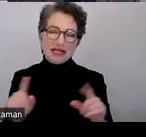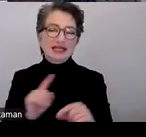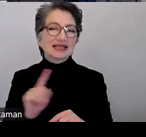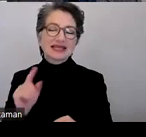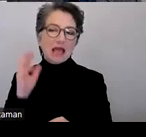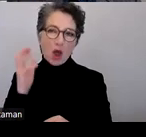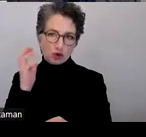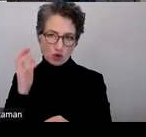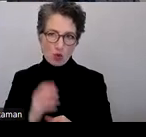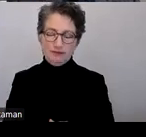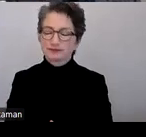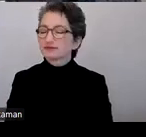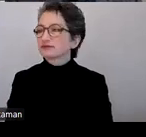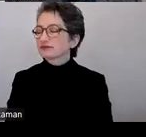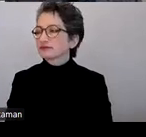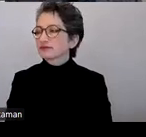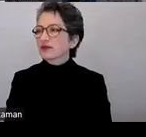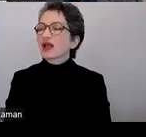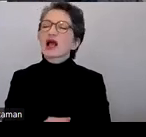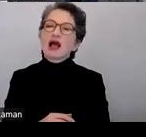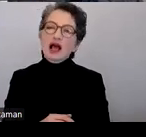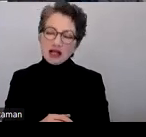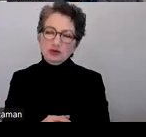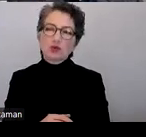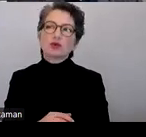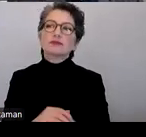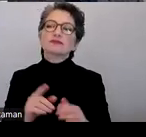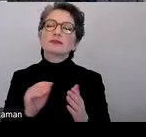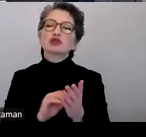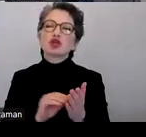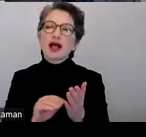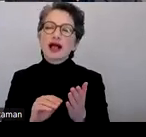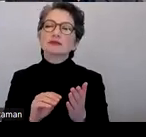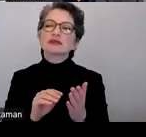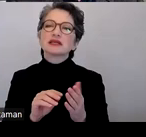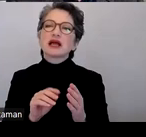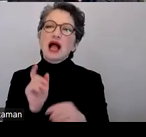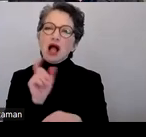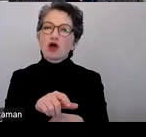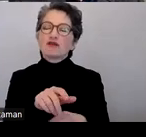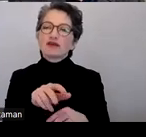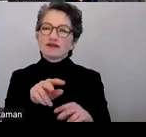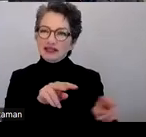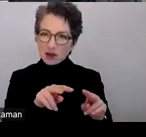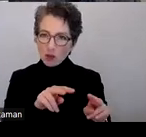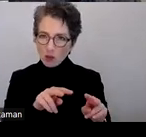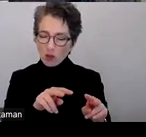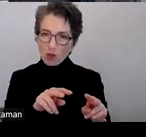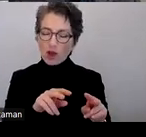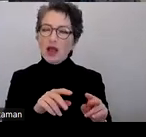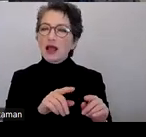hier die Handlungen oder die Szenen und zwar in die Dialogpausen hinein, wenn gerade nichts gesprochen wird.